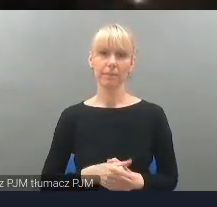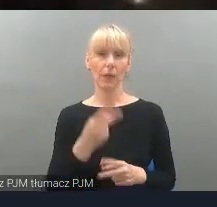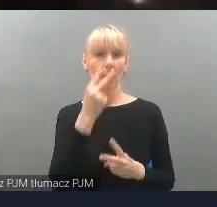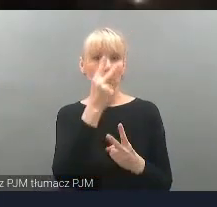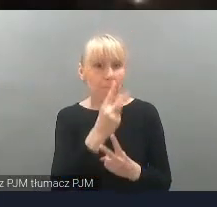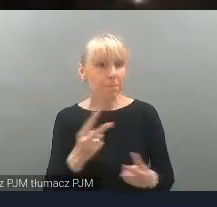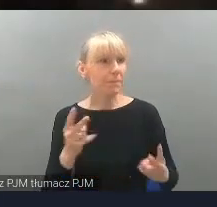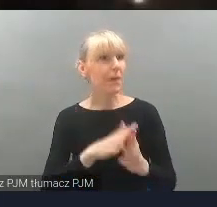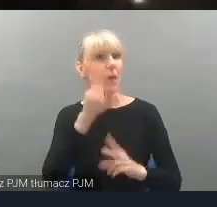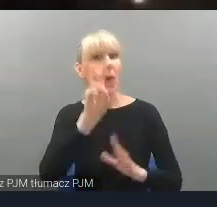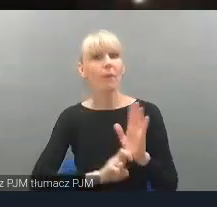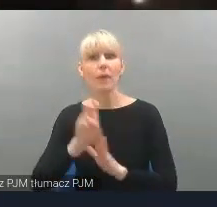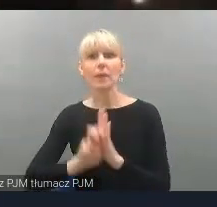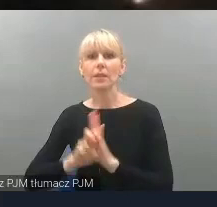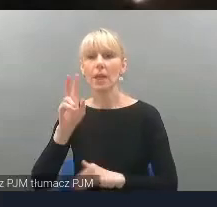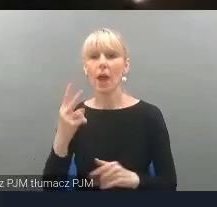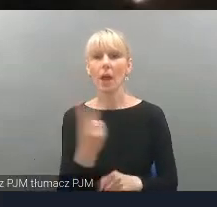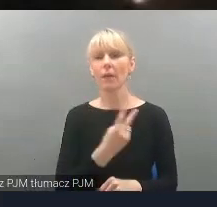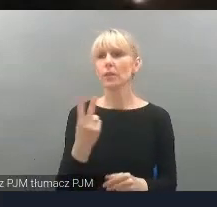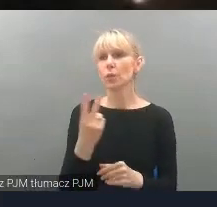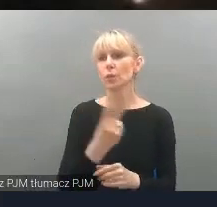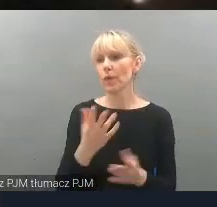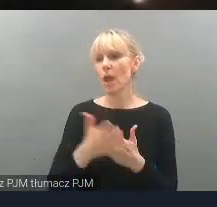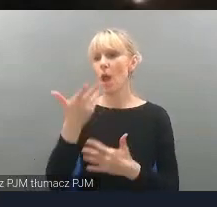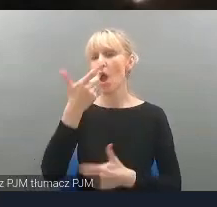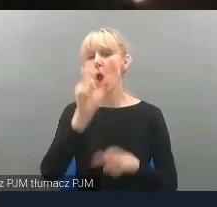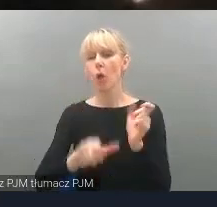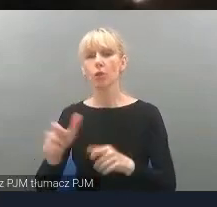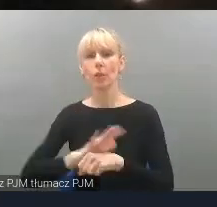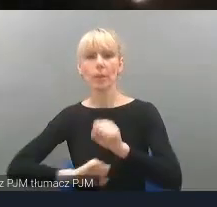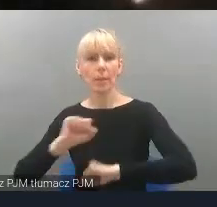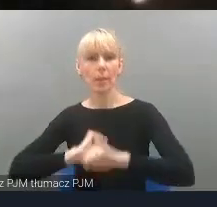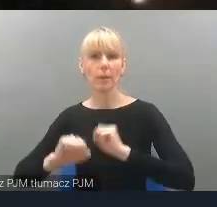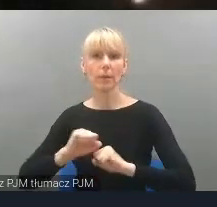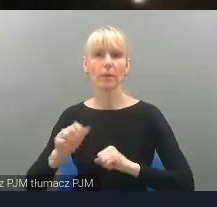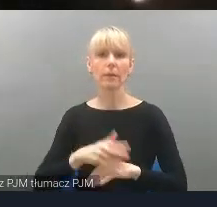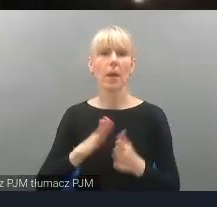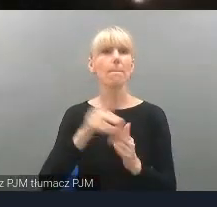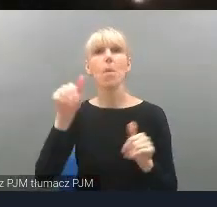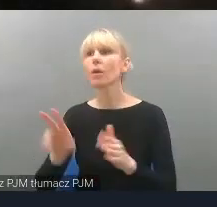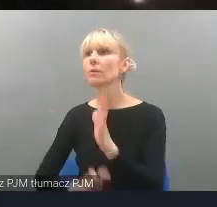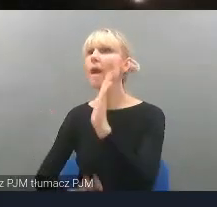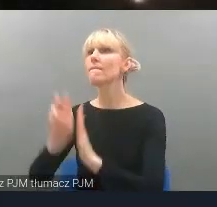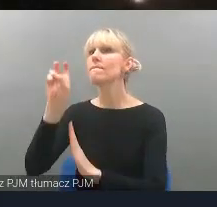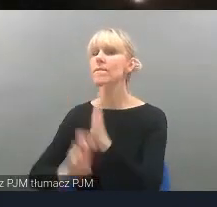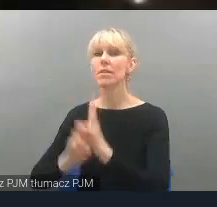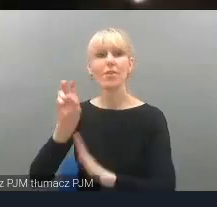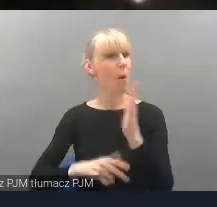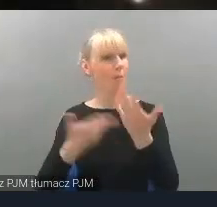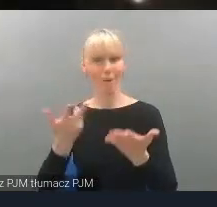właśnie, że osoby spawne mogą jeździć na windą, że ty co nie chodzą